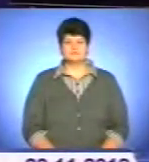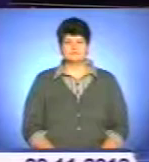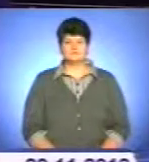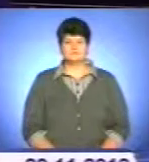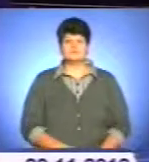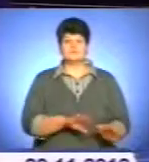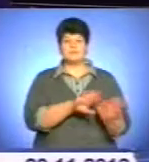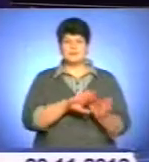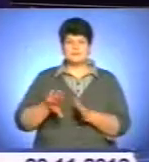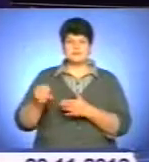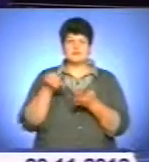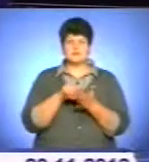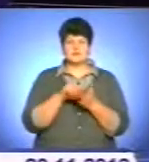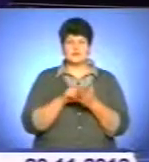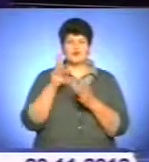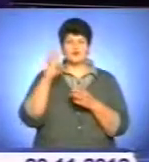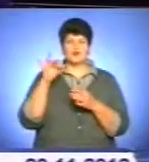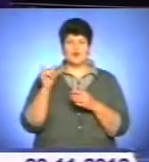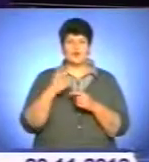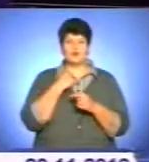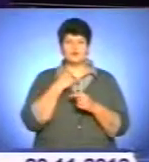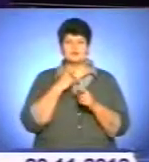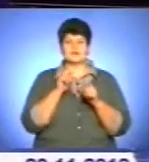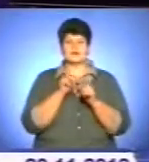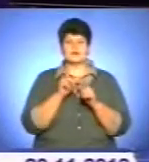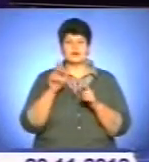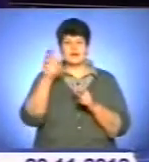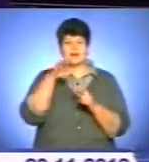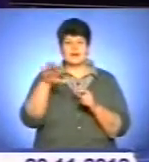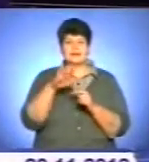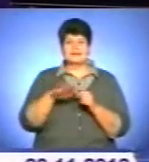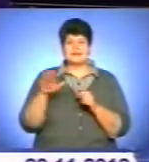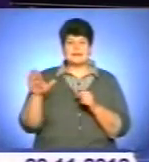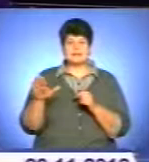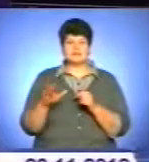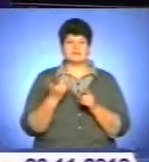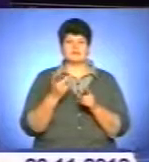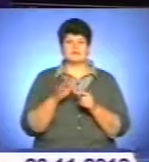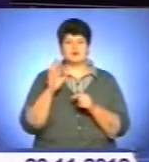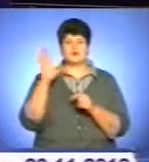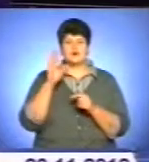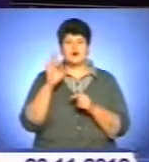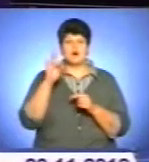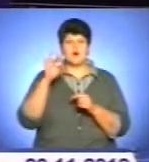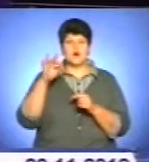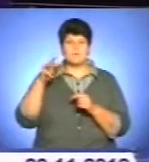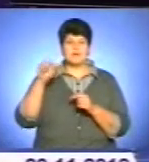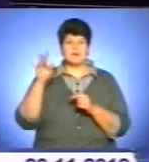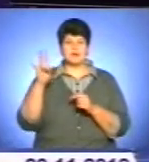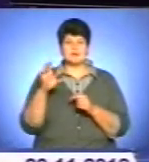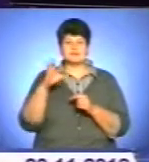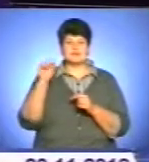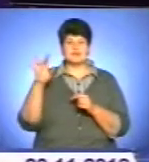Після участі у шоу «Голос країни діти» доля цього хлопчика схвилювала Україну. Романа Сасанчина не обрав